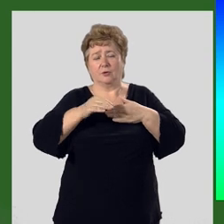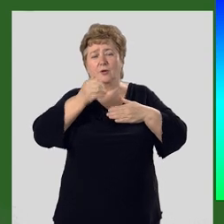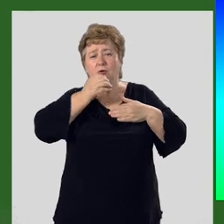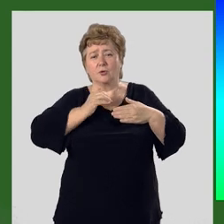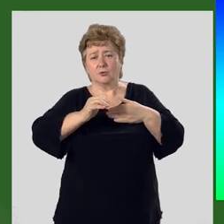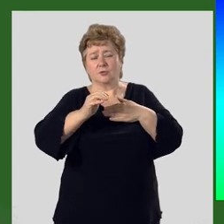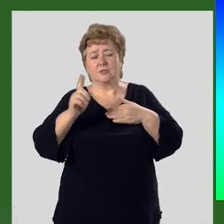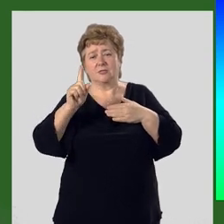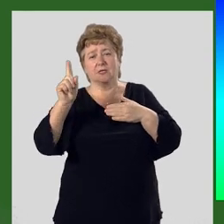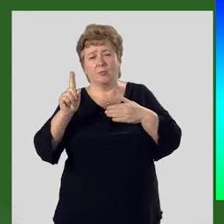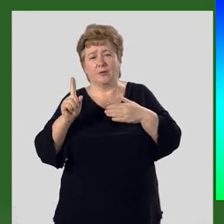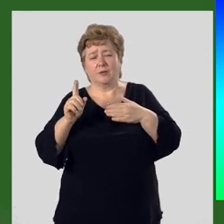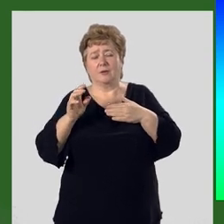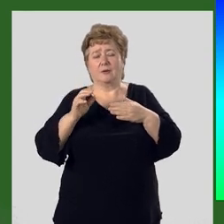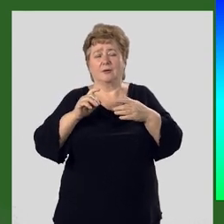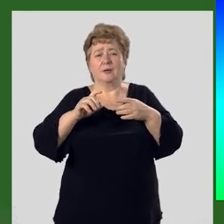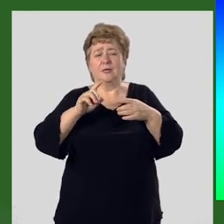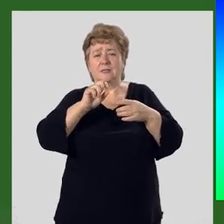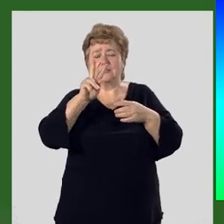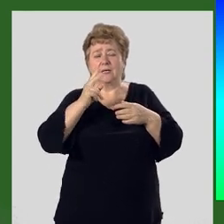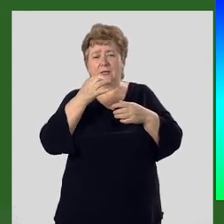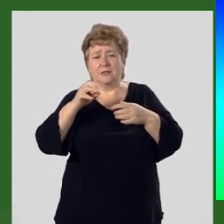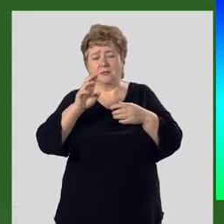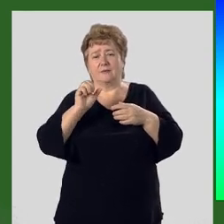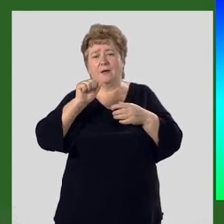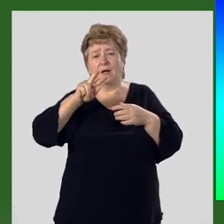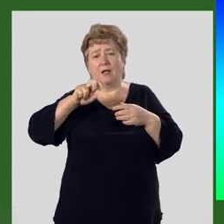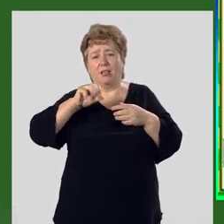южнее и западнее Зайлийского Аллатова.